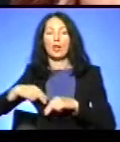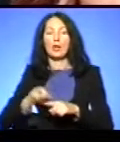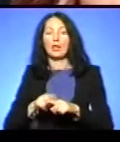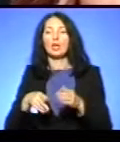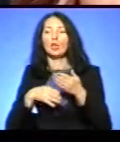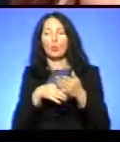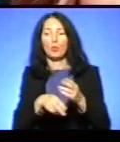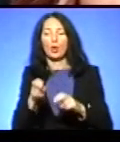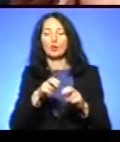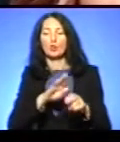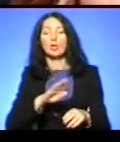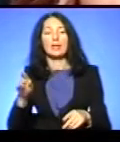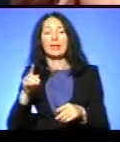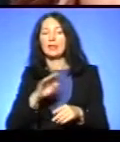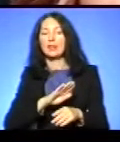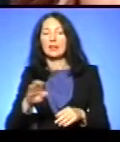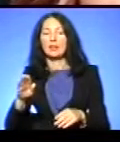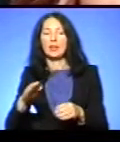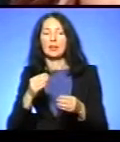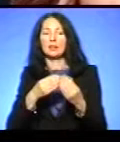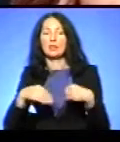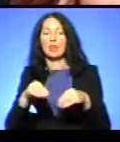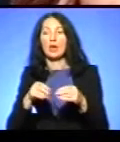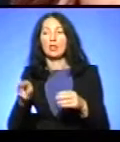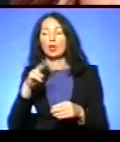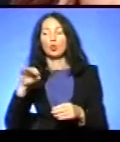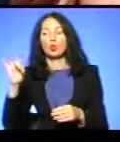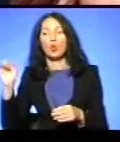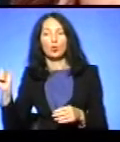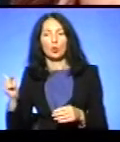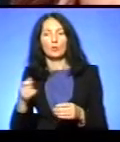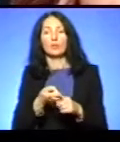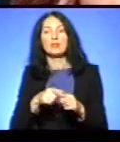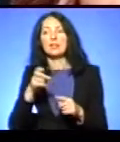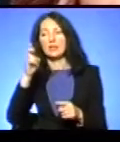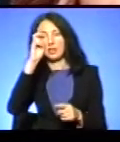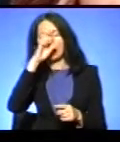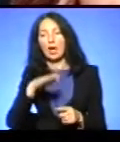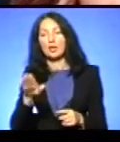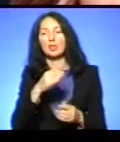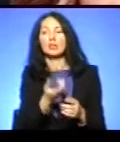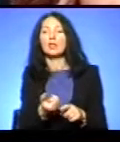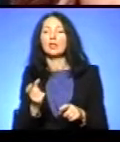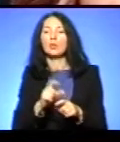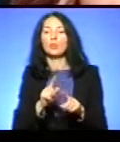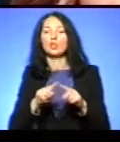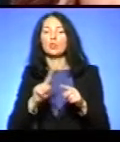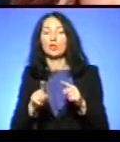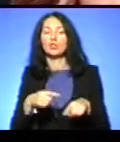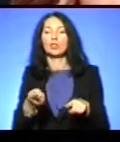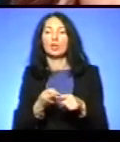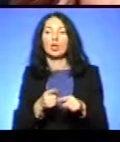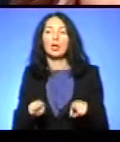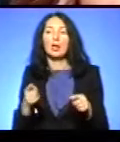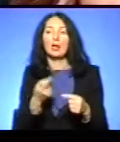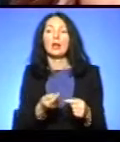донорів для наших пацієнтів. І в цій країні, де найбільш швидше та найбільш підходящого донора